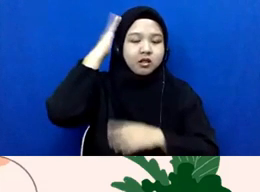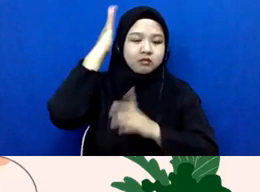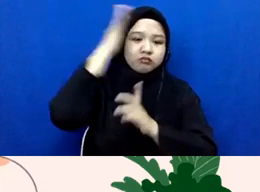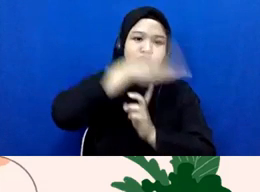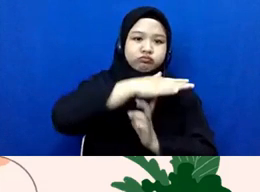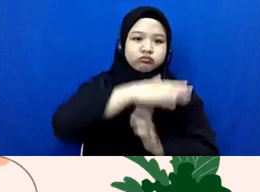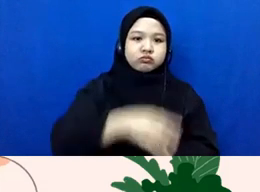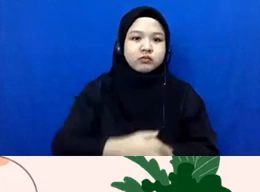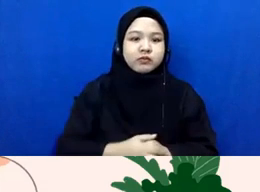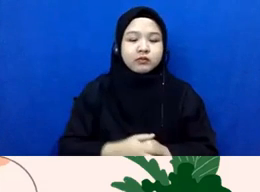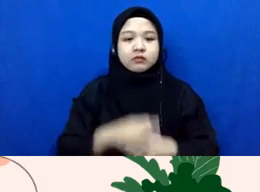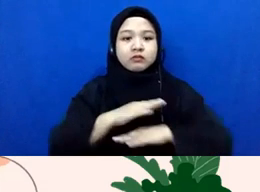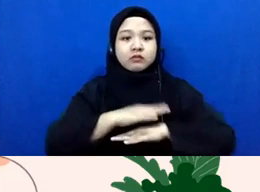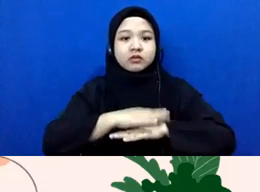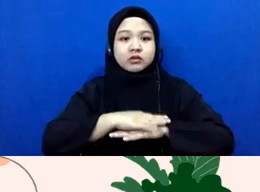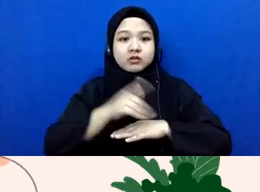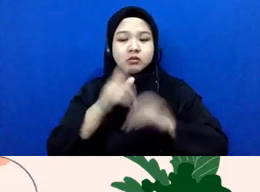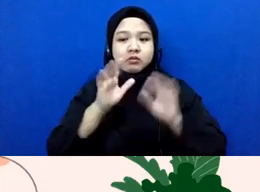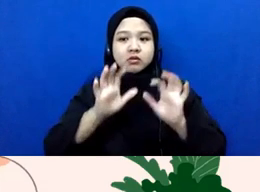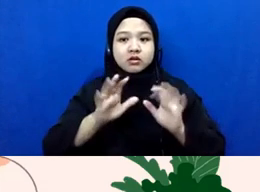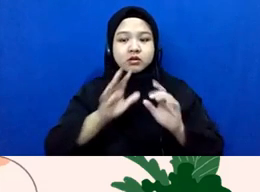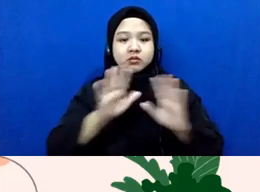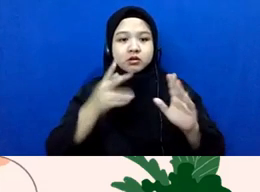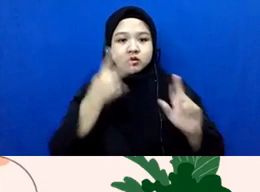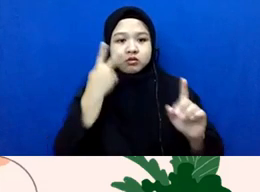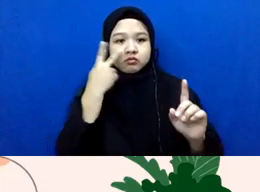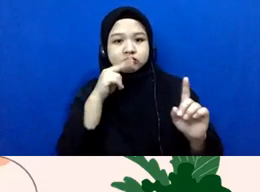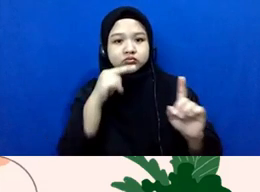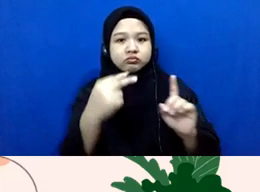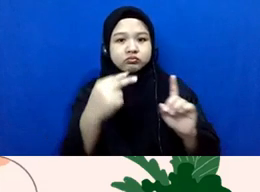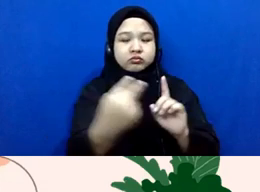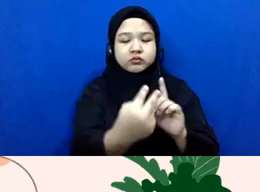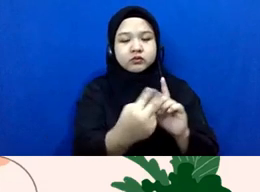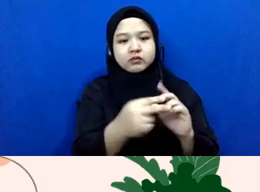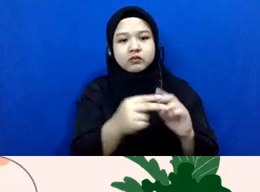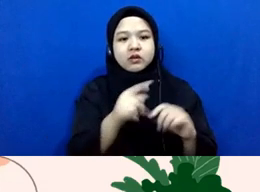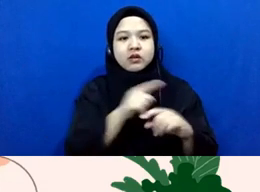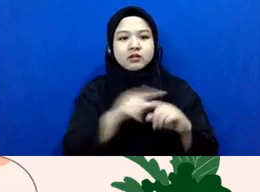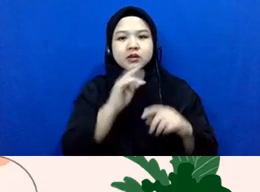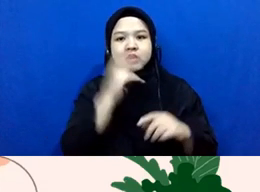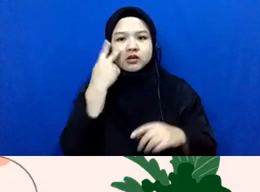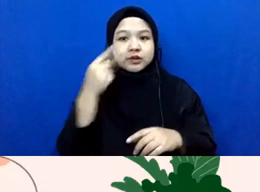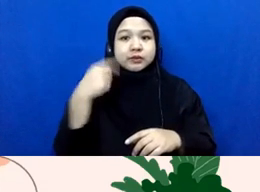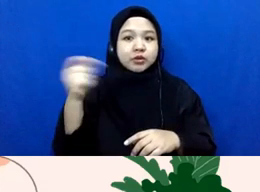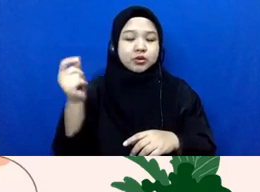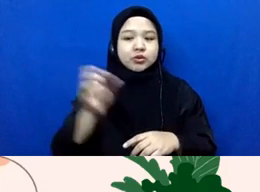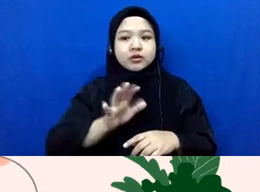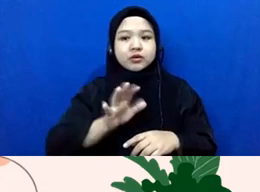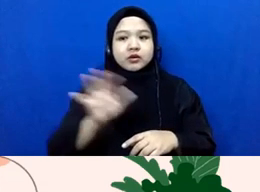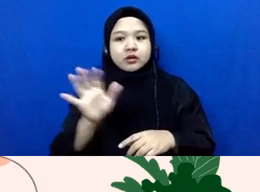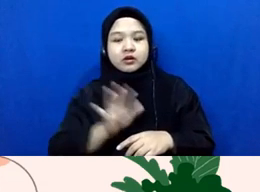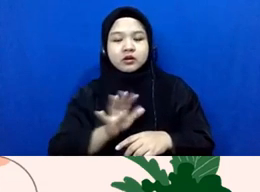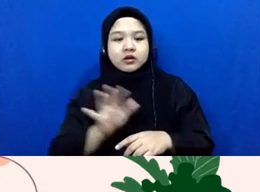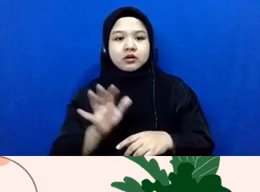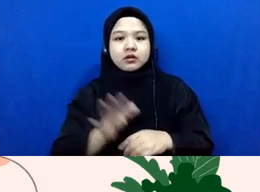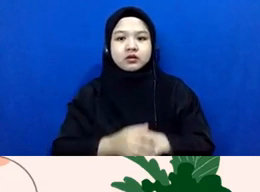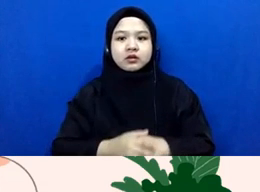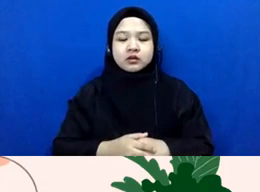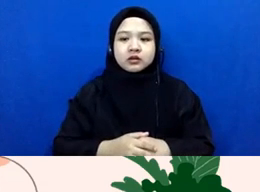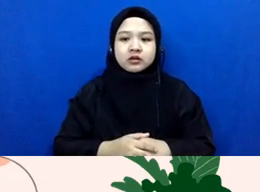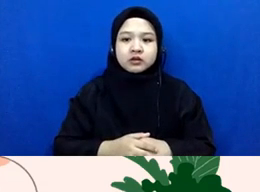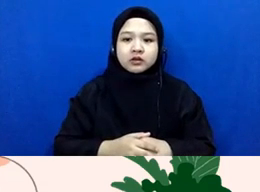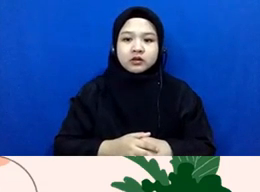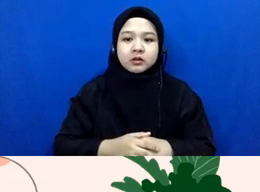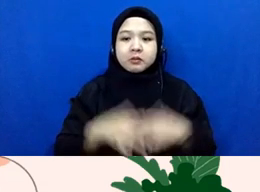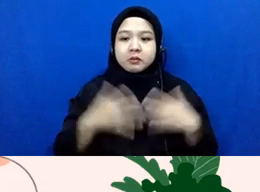berita tersebut diframing oleh berbagai media dan juga jurnalistik warga tanpa mengecek kebenaran dan kejujuran di lapangan secara langsung jadi